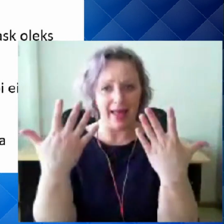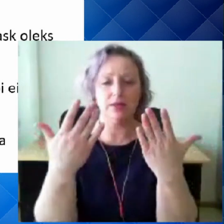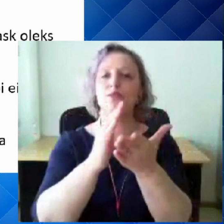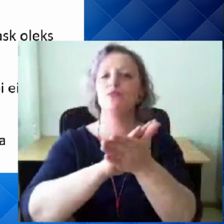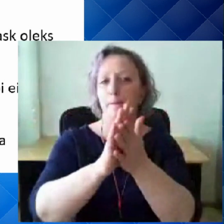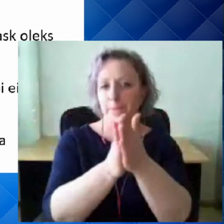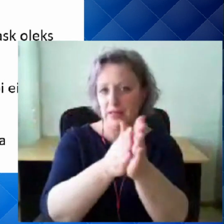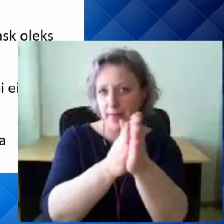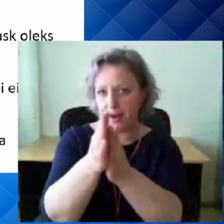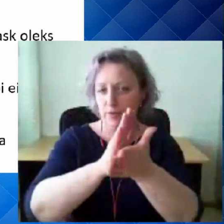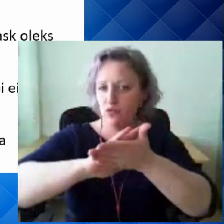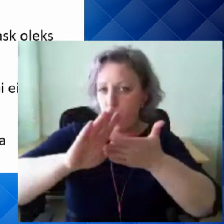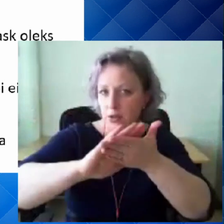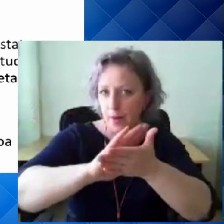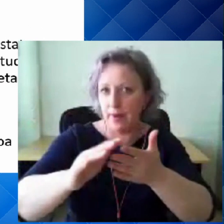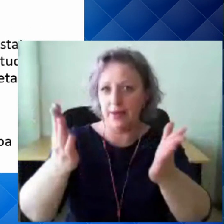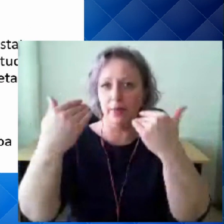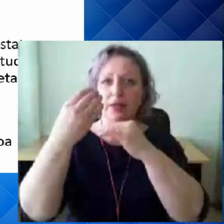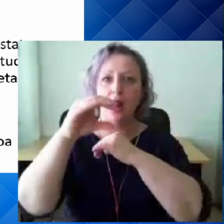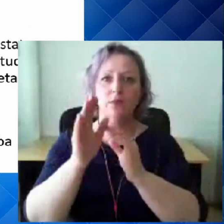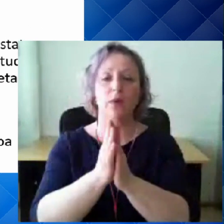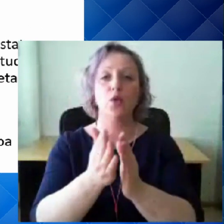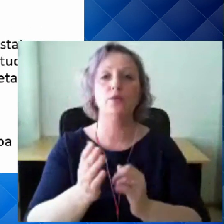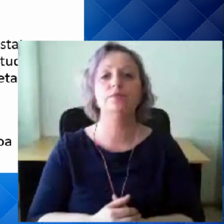ära, kui me selle maski ära võtame. Palun järgmest laida.